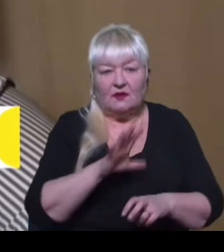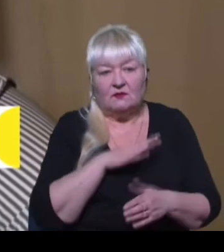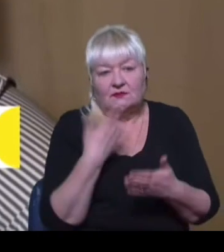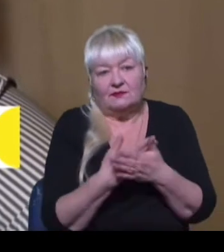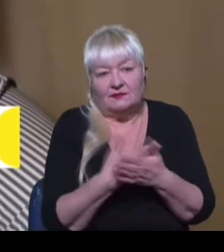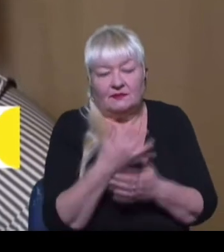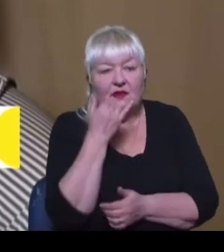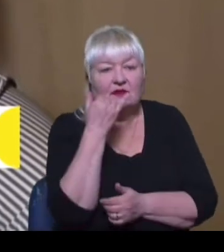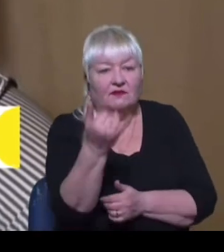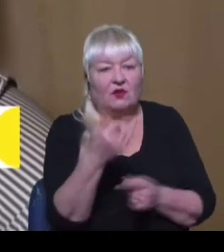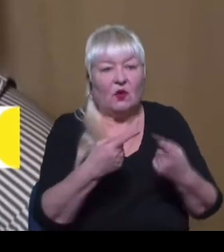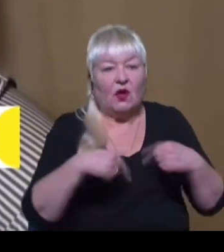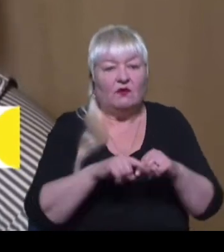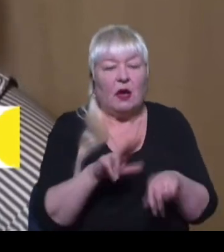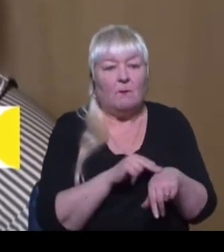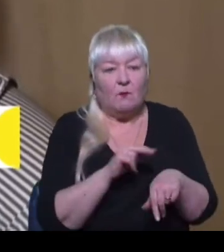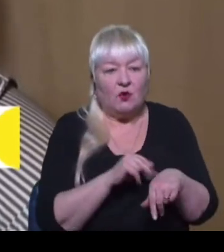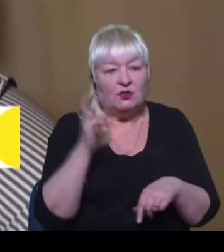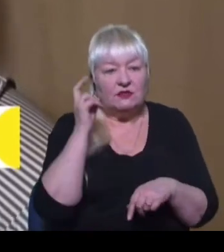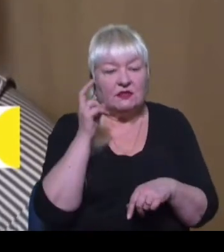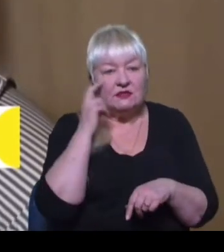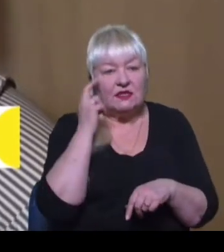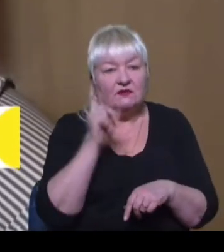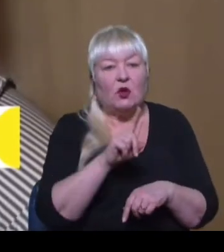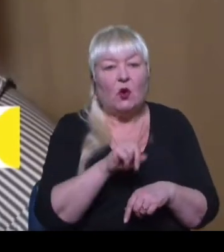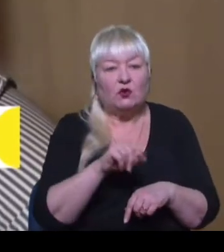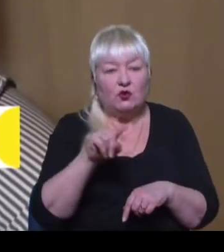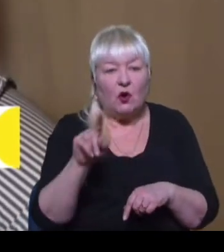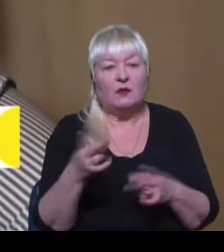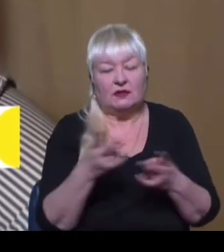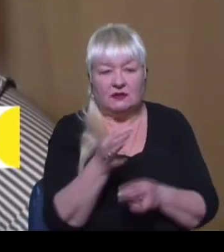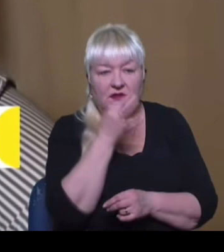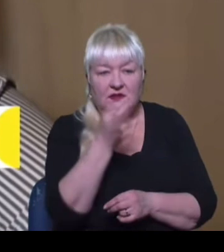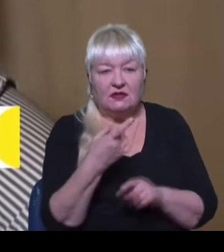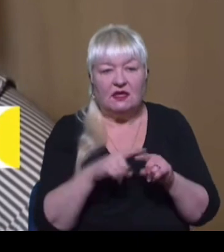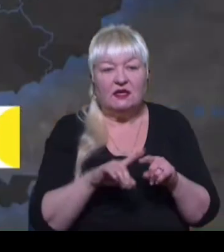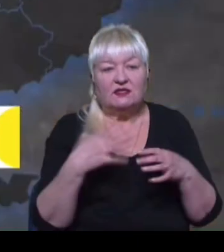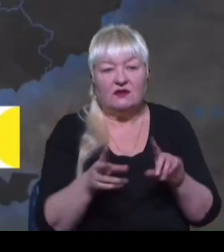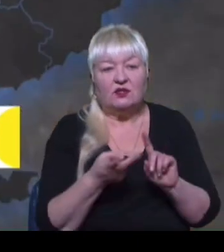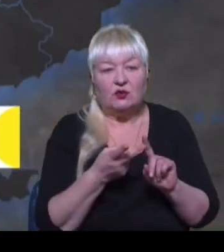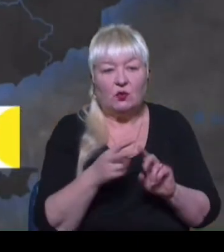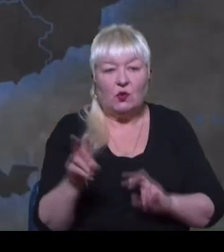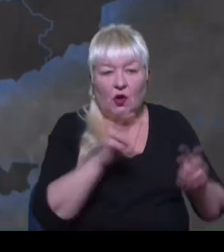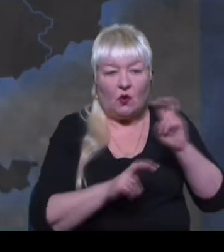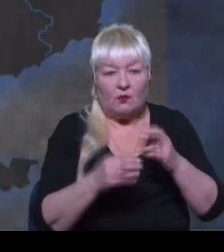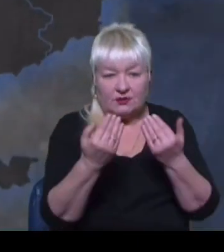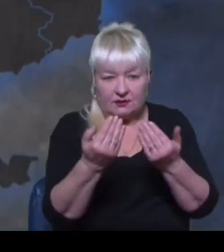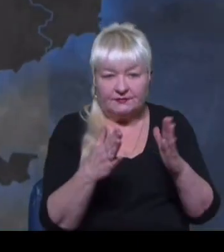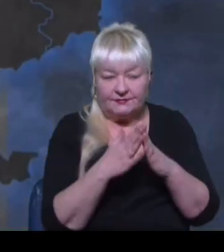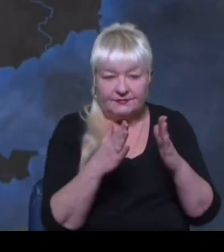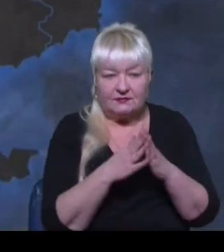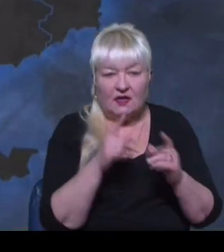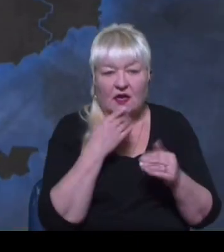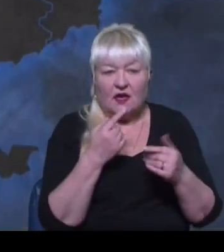телефонний дзвінок у відділу поліції з київського номера. Варто зазначити, що це вже другий обшук будинку Амєтова за